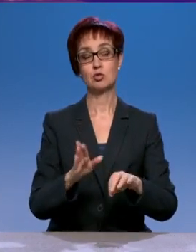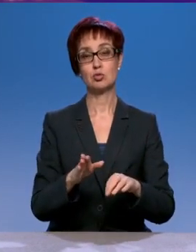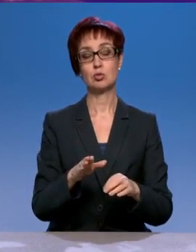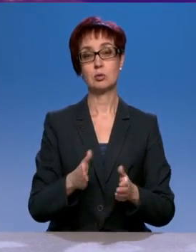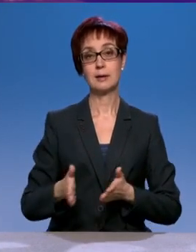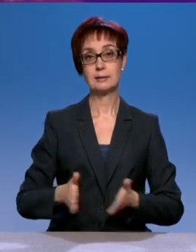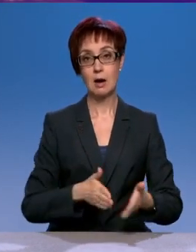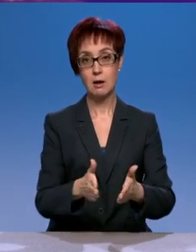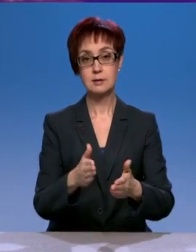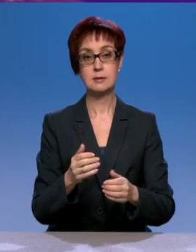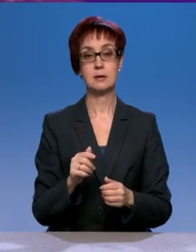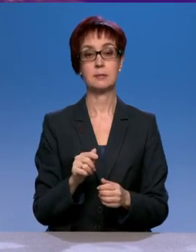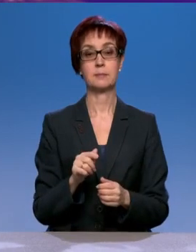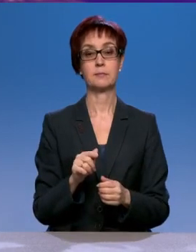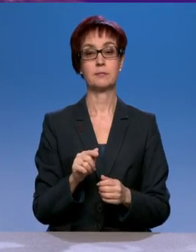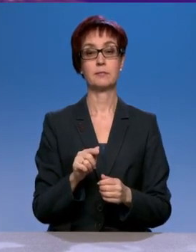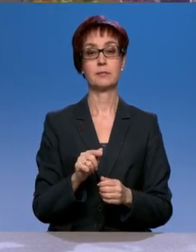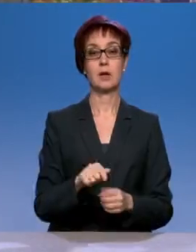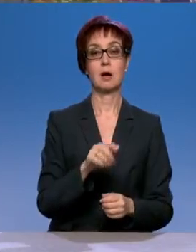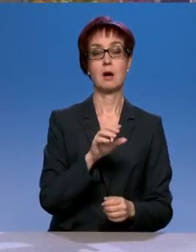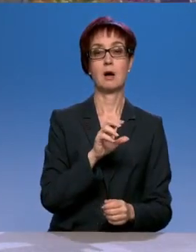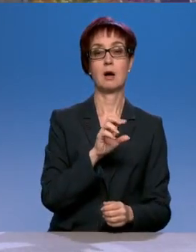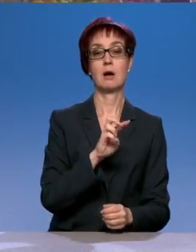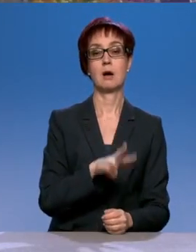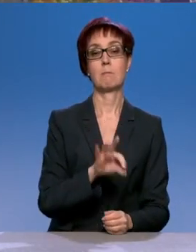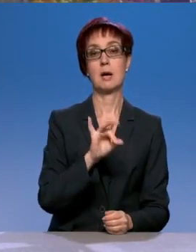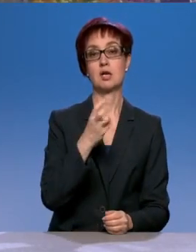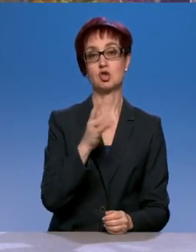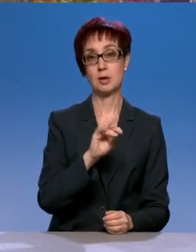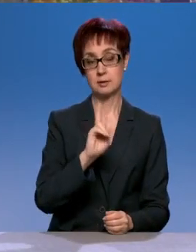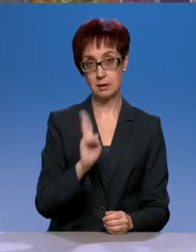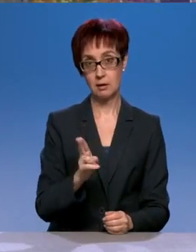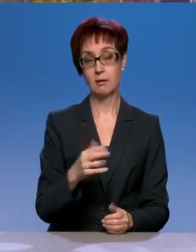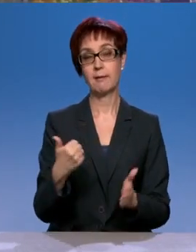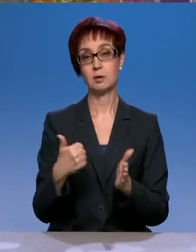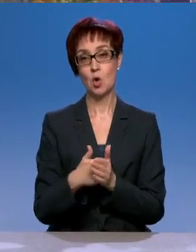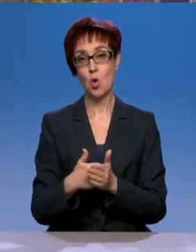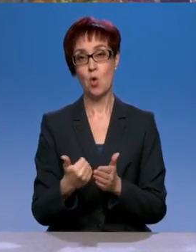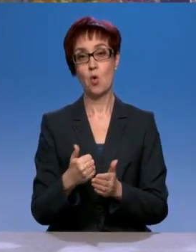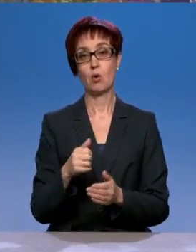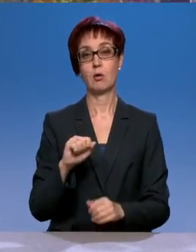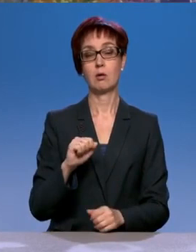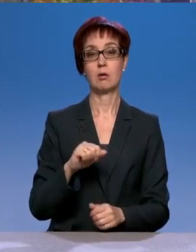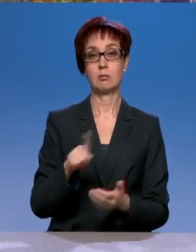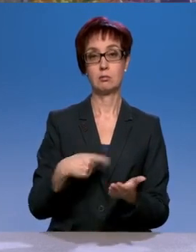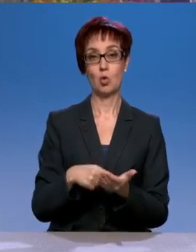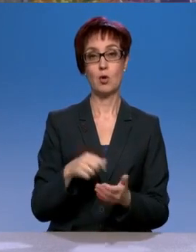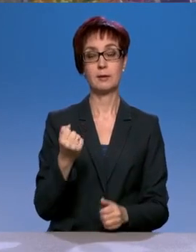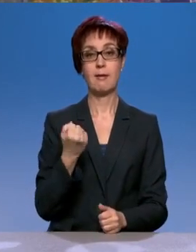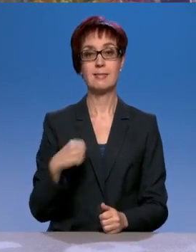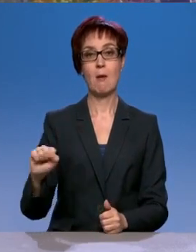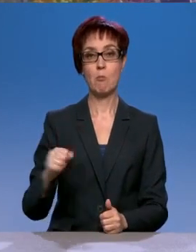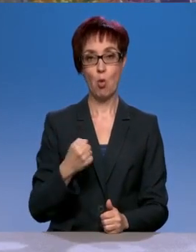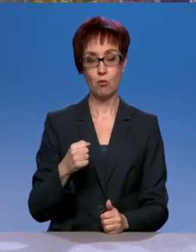Маршанск, там, ну вот по этой трассе до Тамбова. И вот